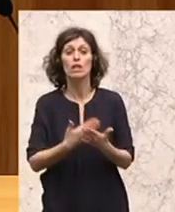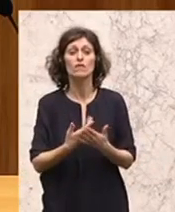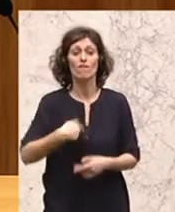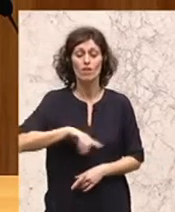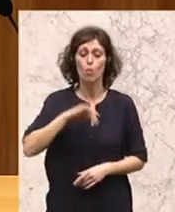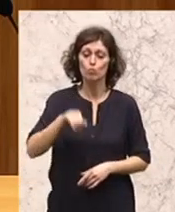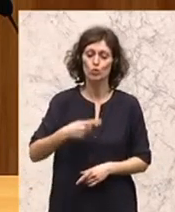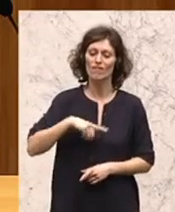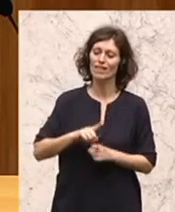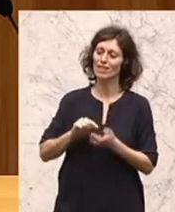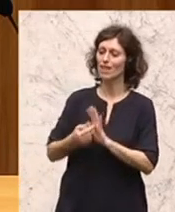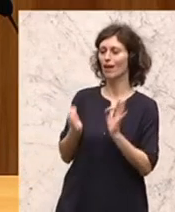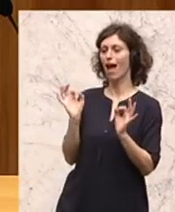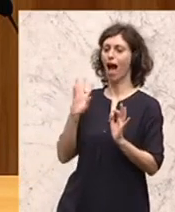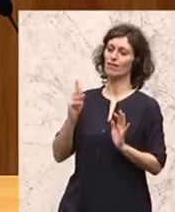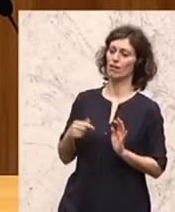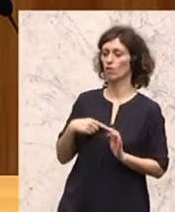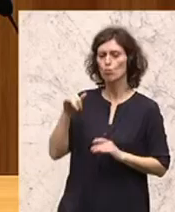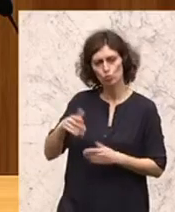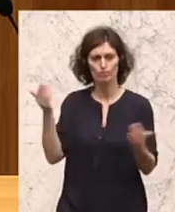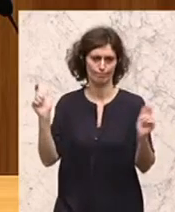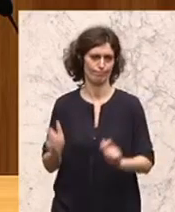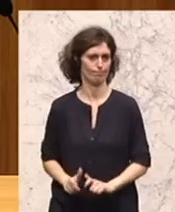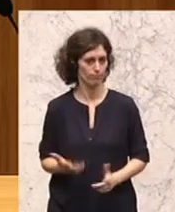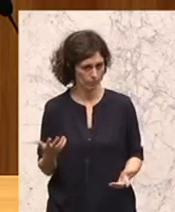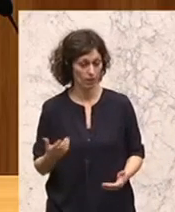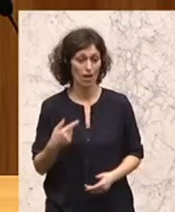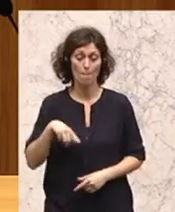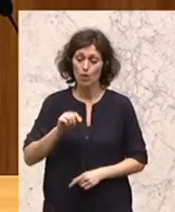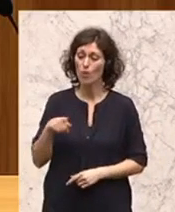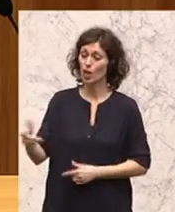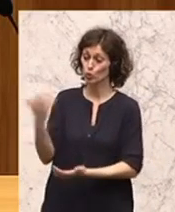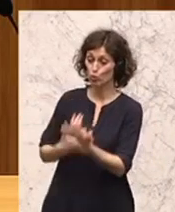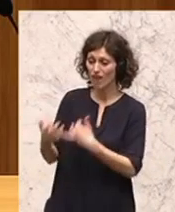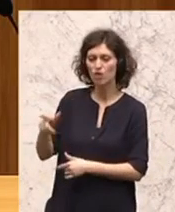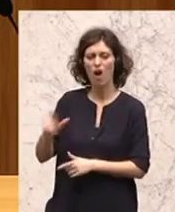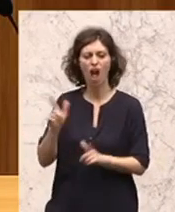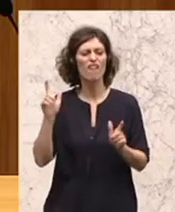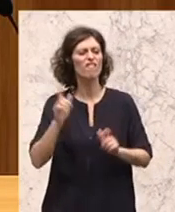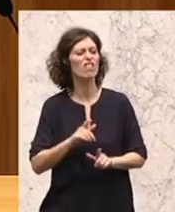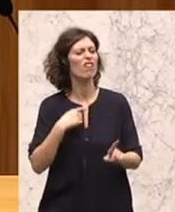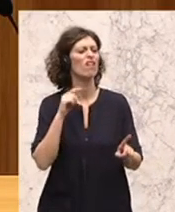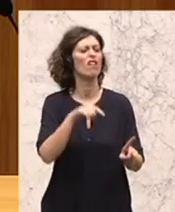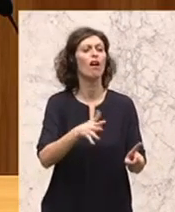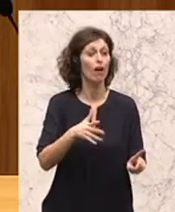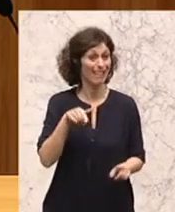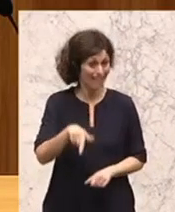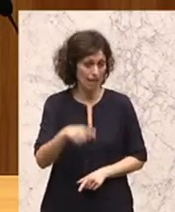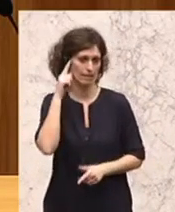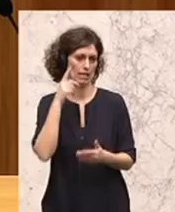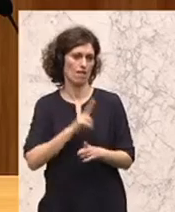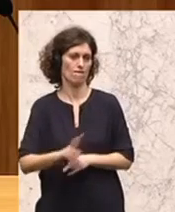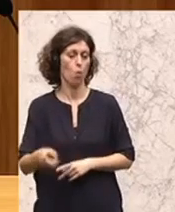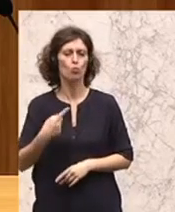Attraktivität ein bisschen arbeiten. Also sozusagen hier für diese Zuwanderer eben weniger attraktiv zu werden. Und das macht auch Sinn. Und zu